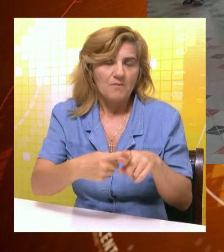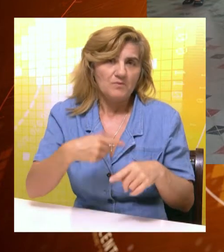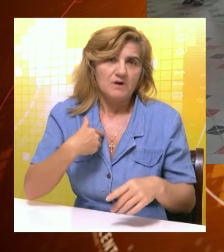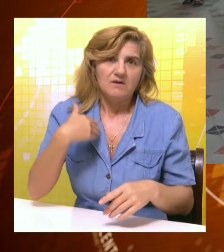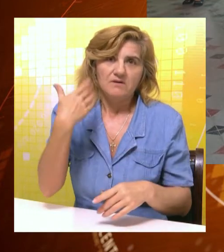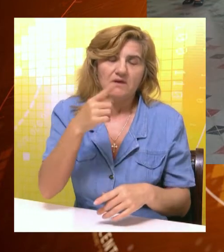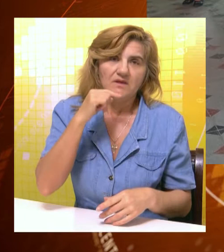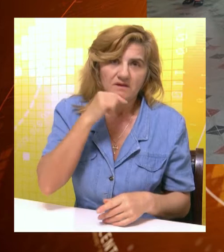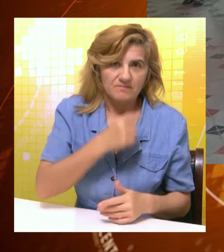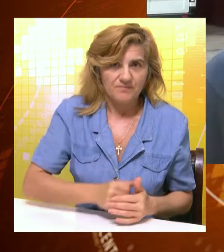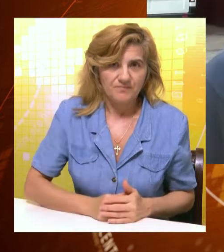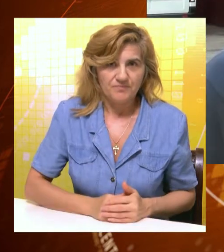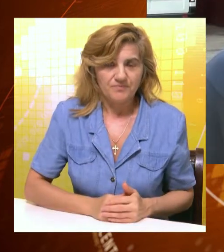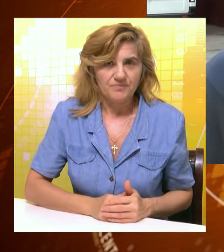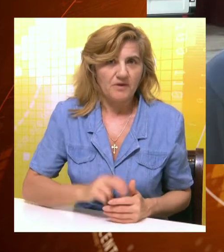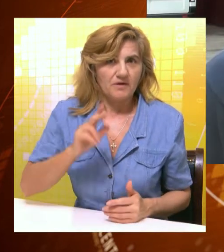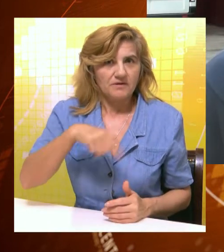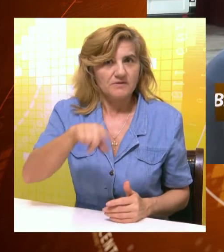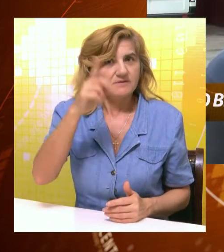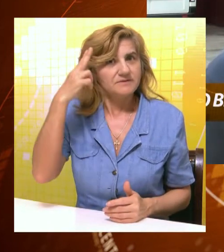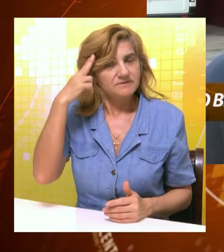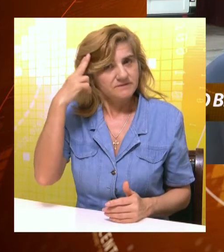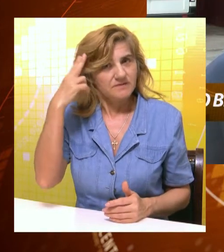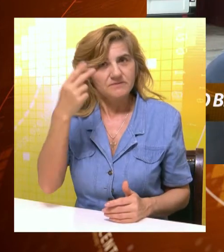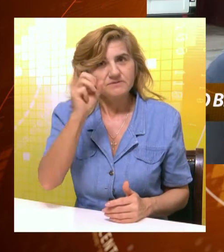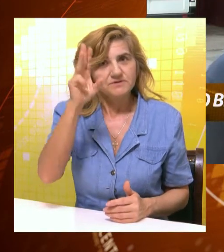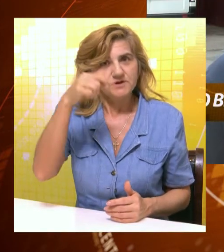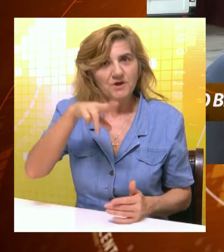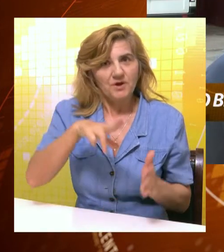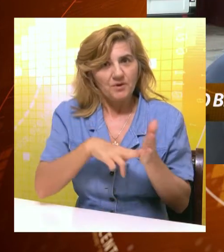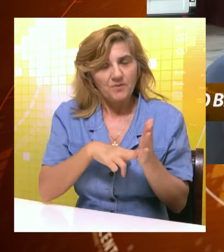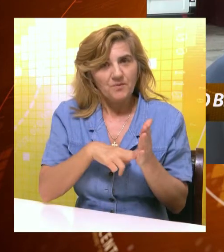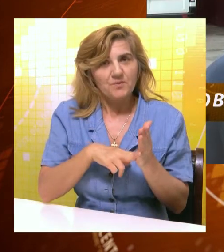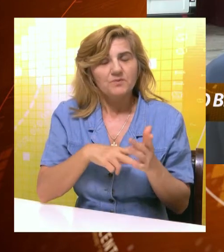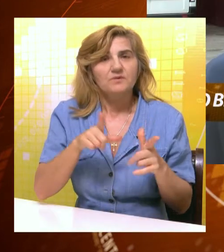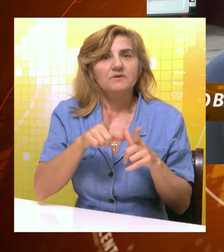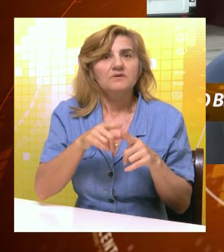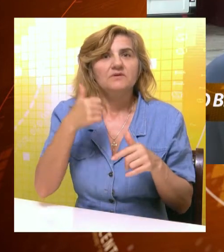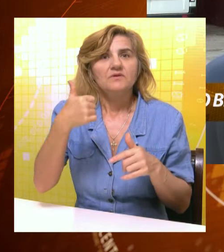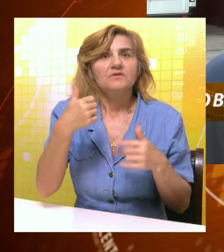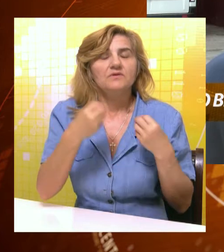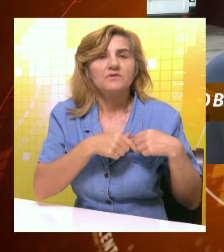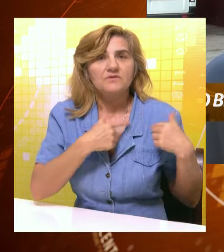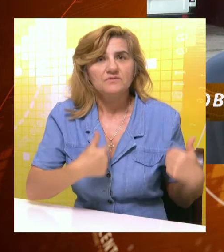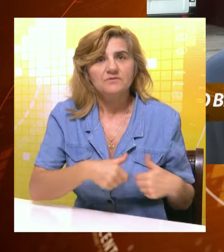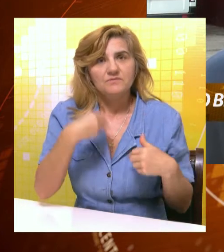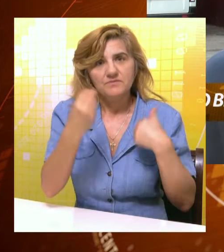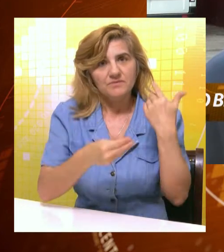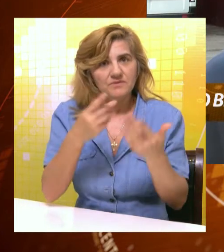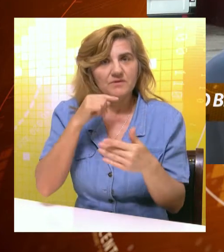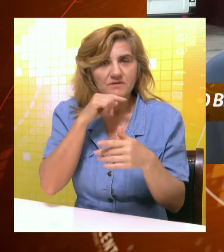14. juni je Svetski dan dobrovolnih davalaca krvi i bazirano na tome Humana subota se odigrava u toj nedelji kada se obeležava